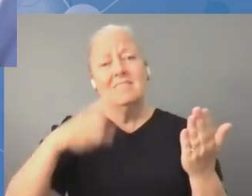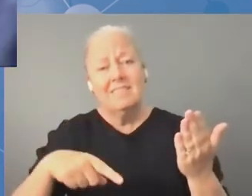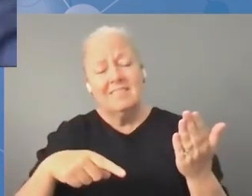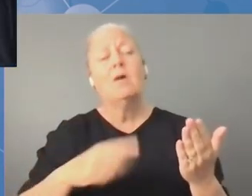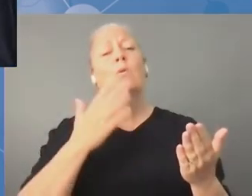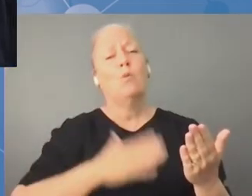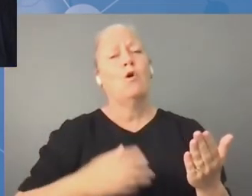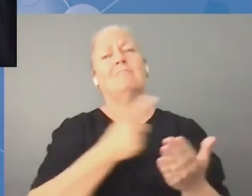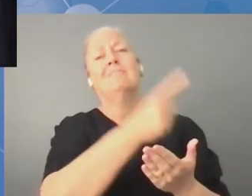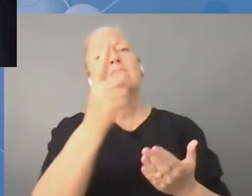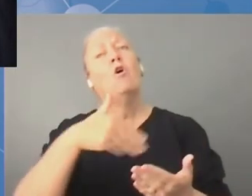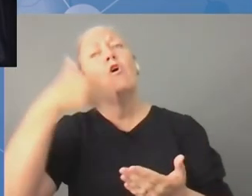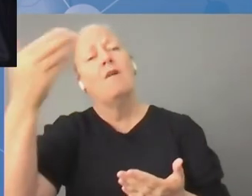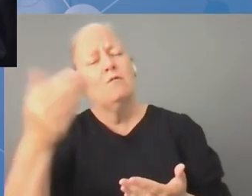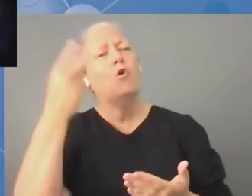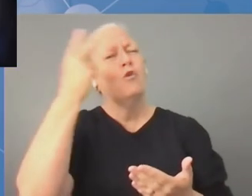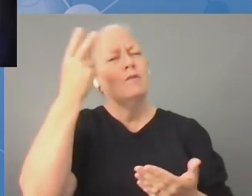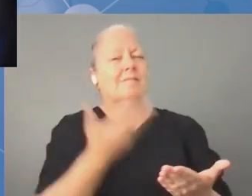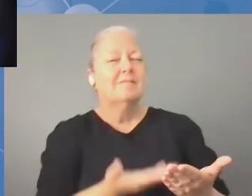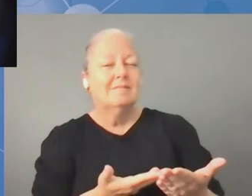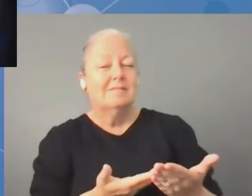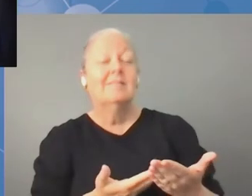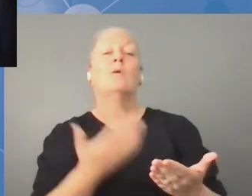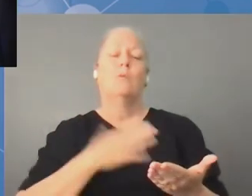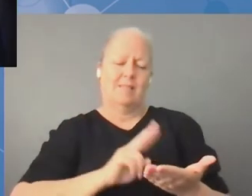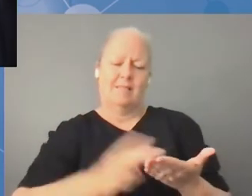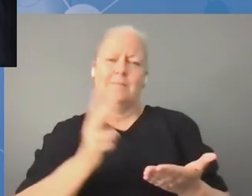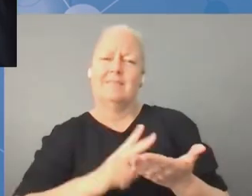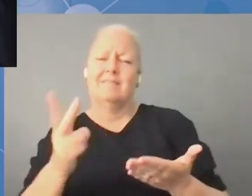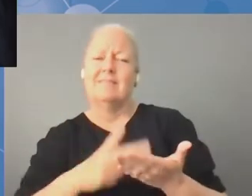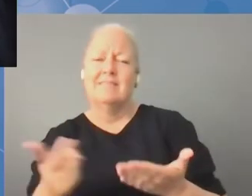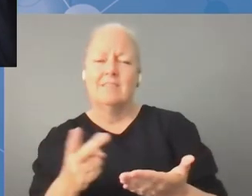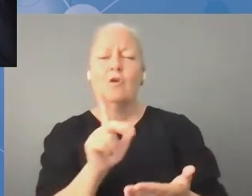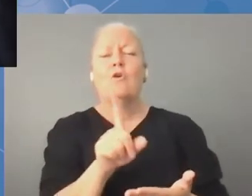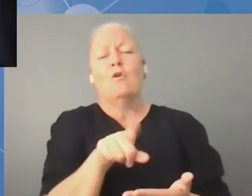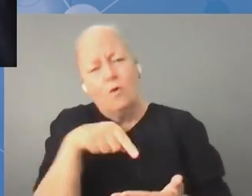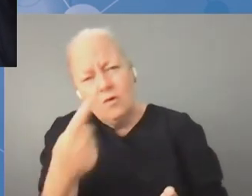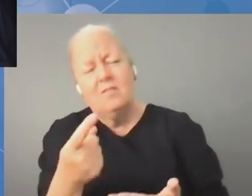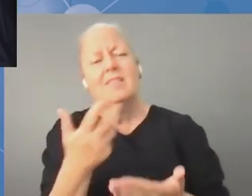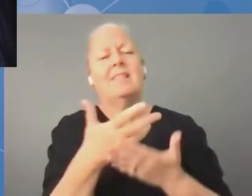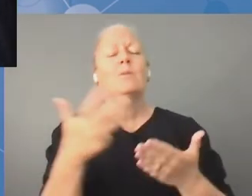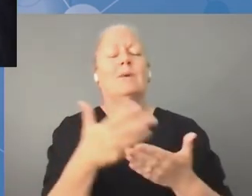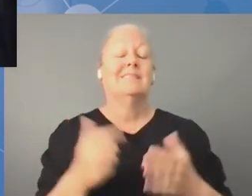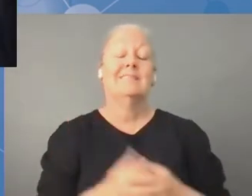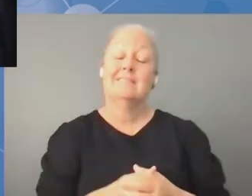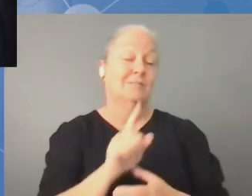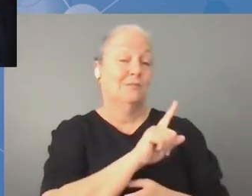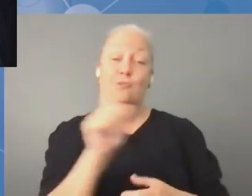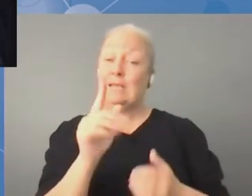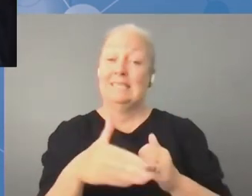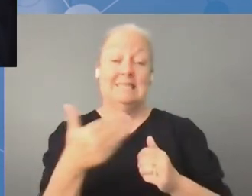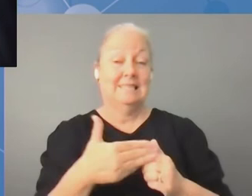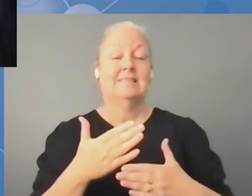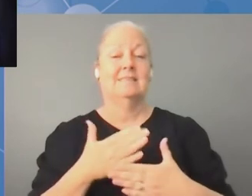To wszystko nie jest łatwe, prawda. Druga rzecz to jest to, że trzeba włączyć maksymalnie